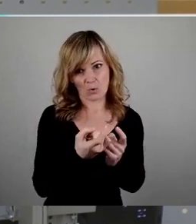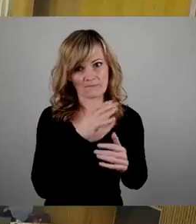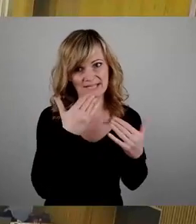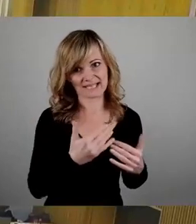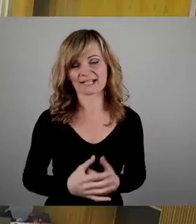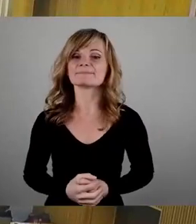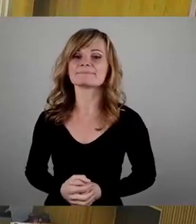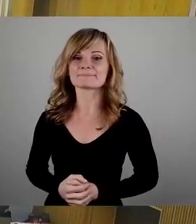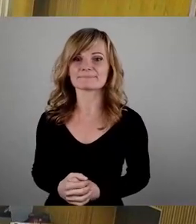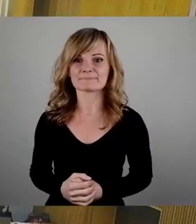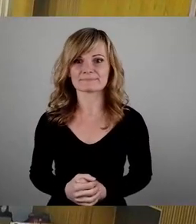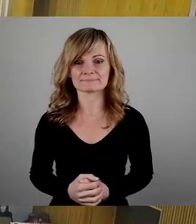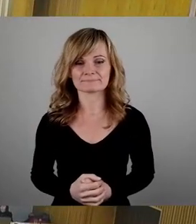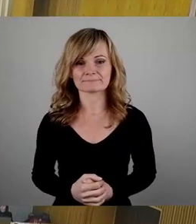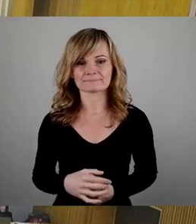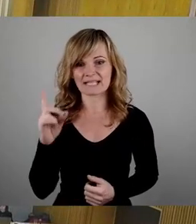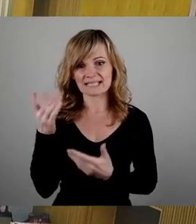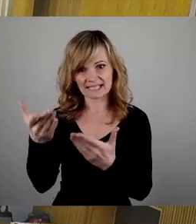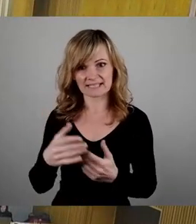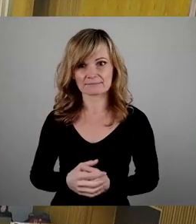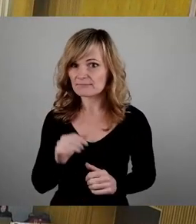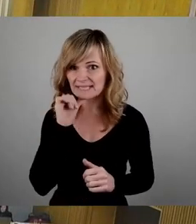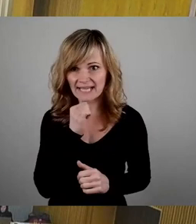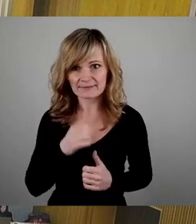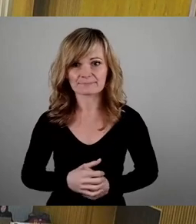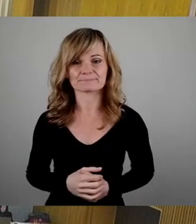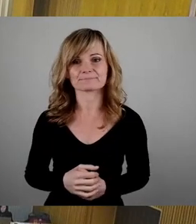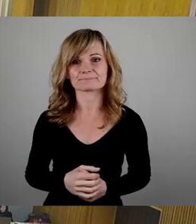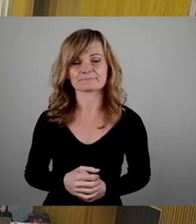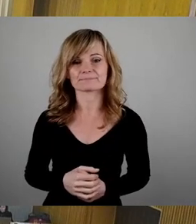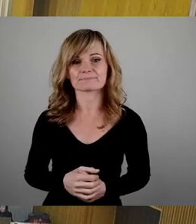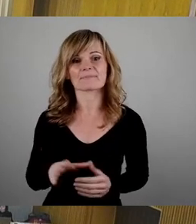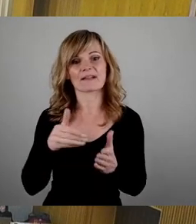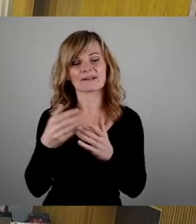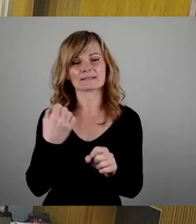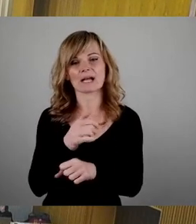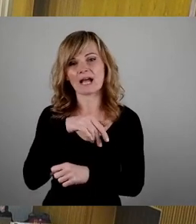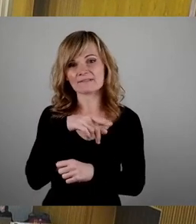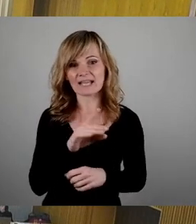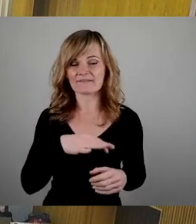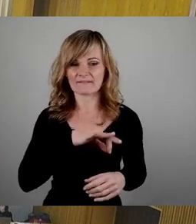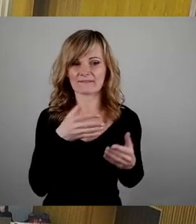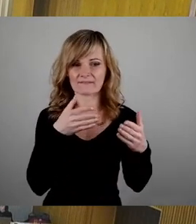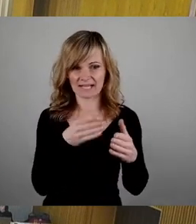Dankeschön. Dissidenten das Wort gewünscht? Nein? Dann würden wir weitermachen. AfD-Fraktion, Herr Nommel.